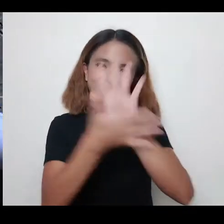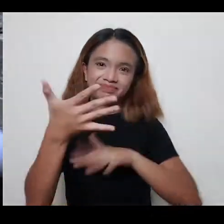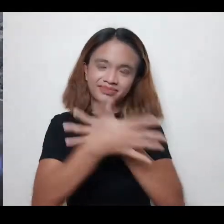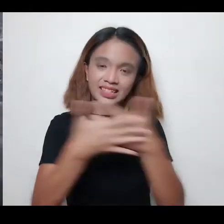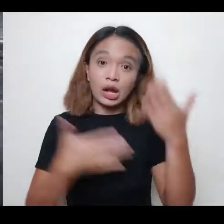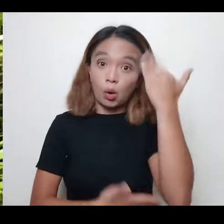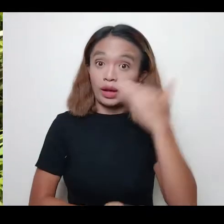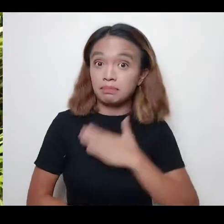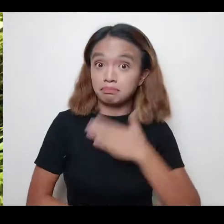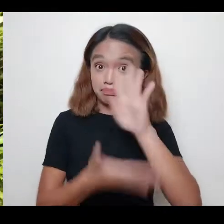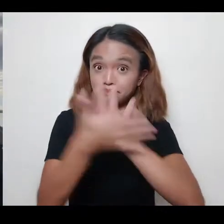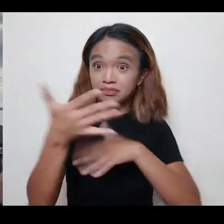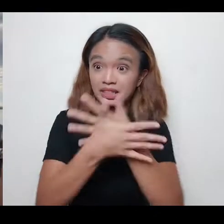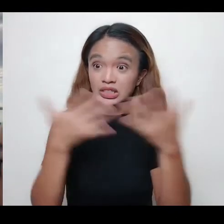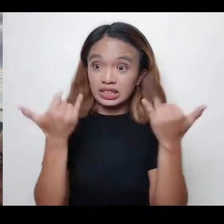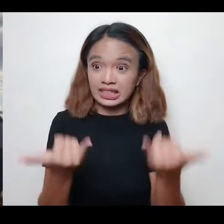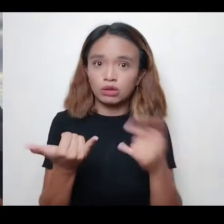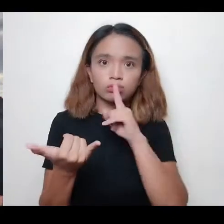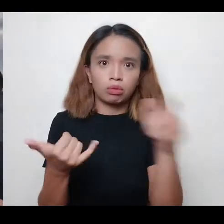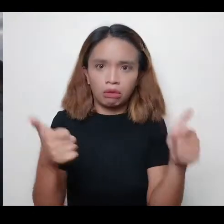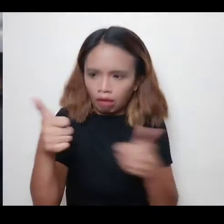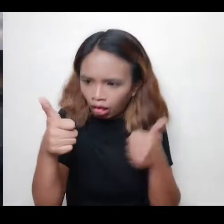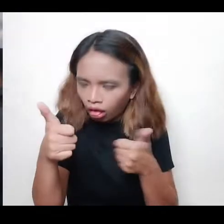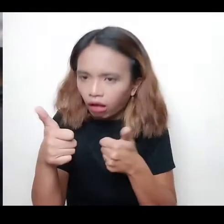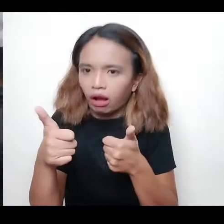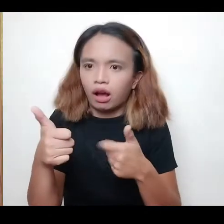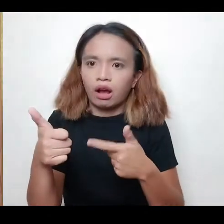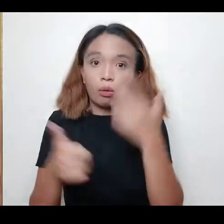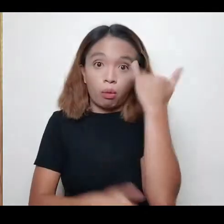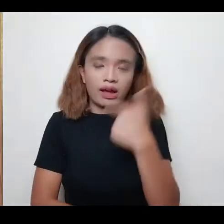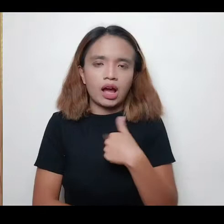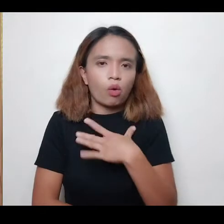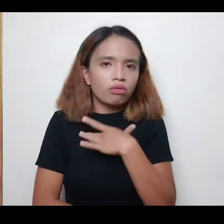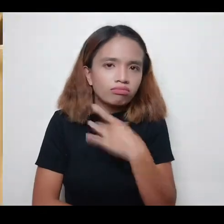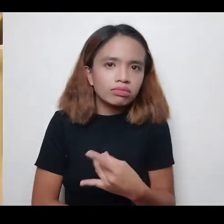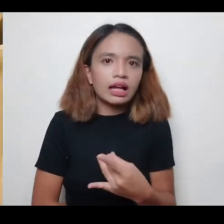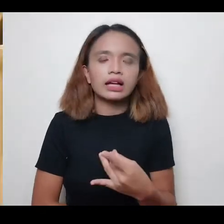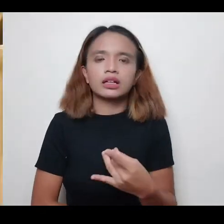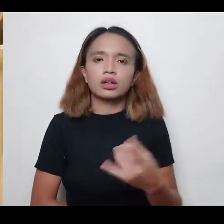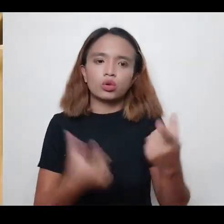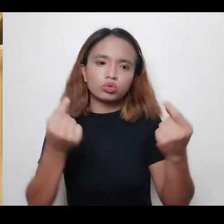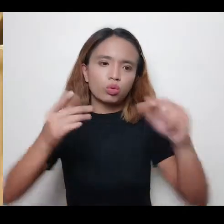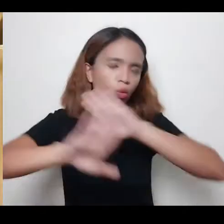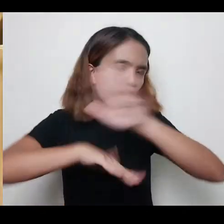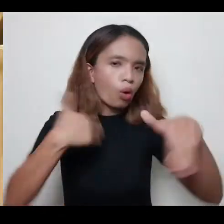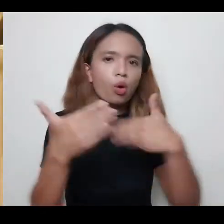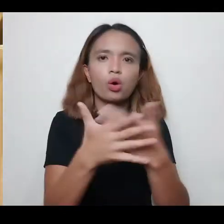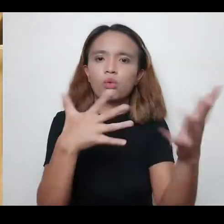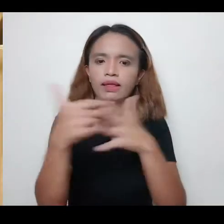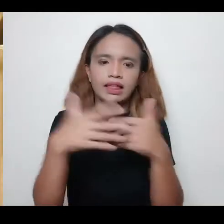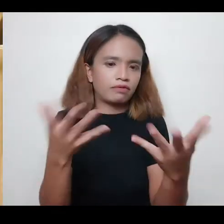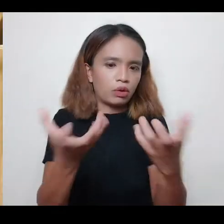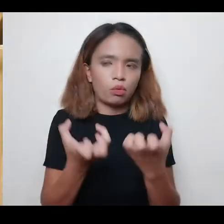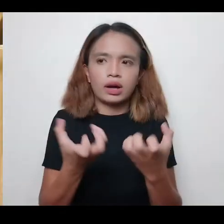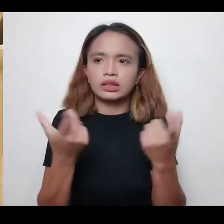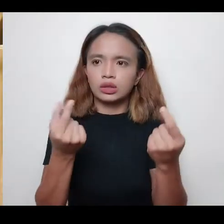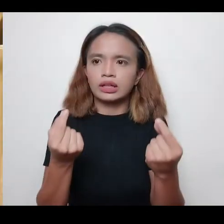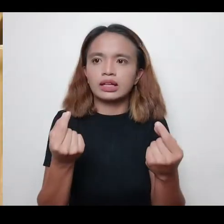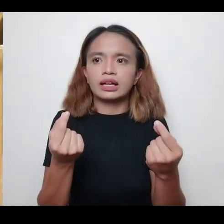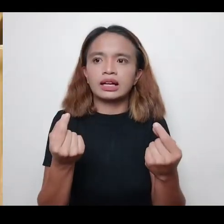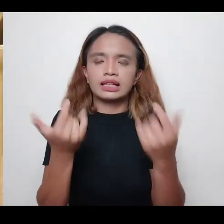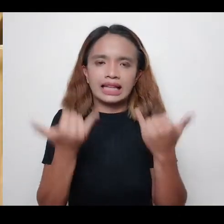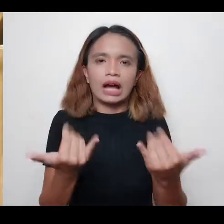schedule ko ngayon. Kasi yung schedule ko ngayon, nagahabol talaga. Kasi gusto kong magawa yung lahat na gusto kong gawin